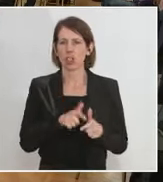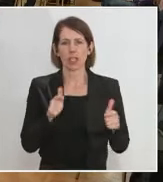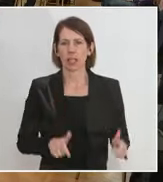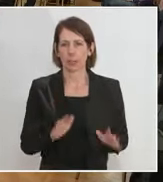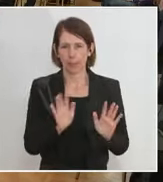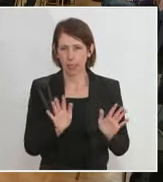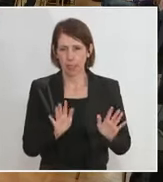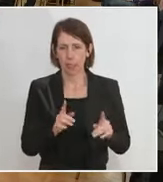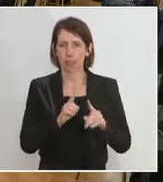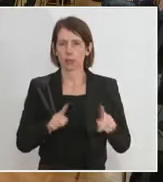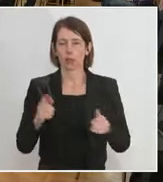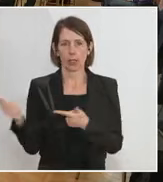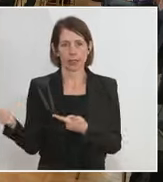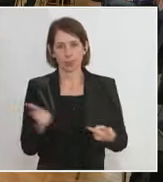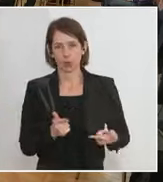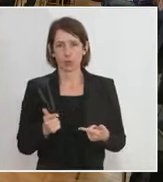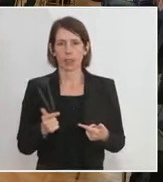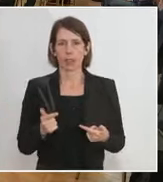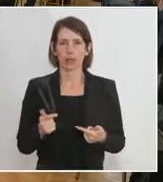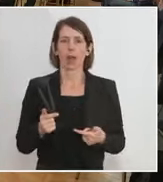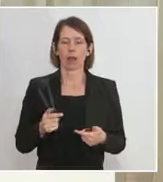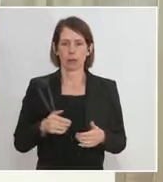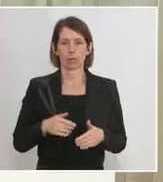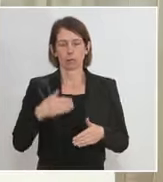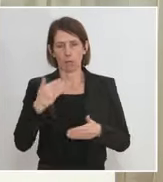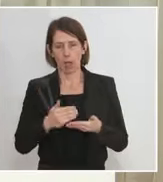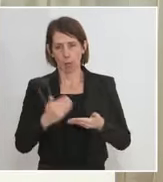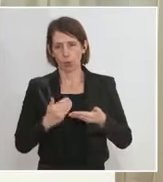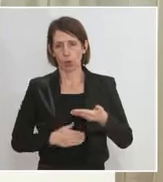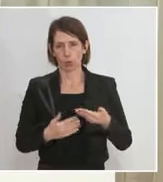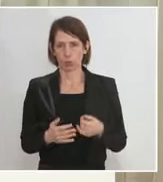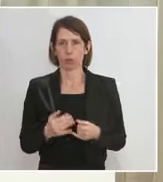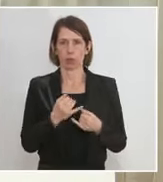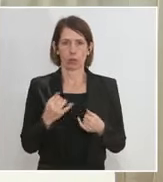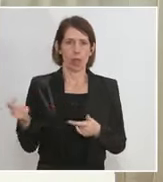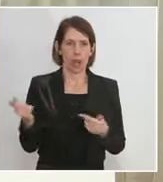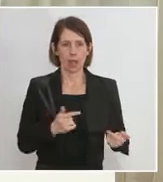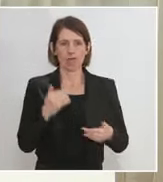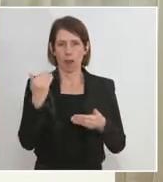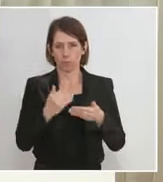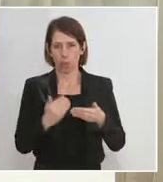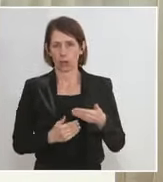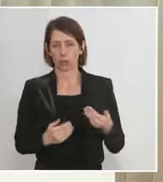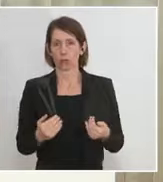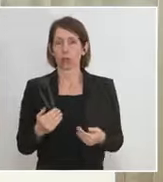Unser Problem ist der Zuliefermodus. Der Lieferungsmodus. In